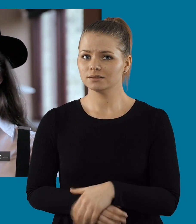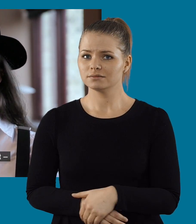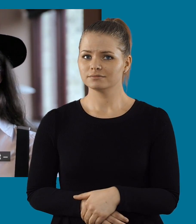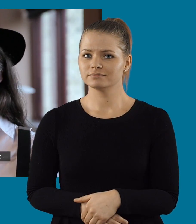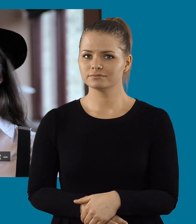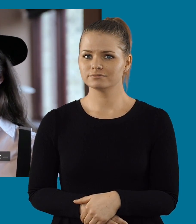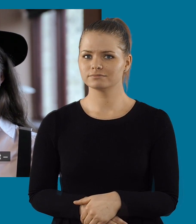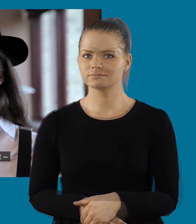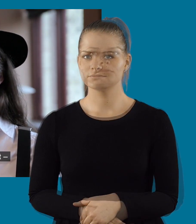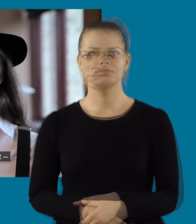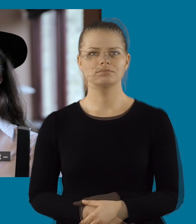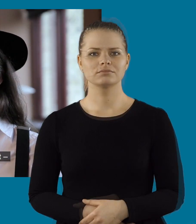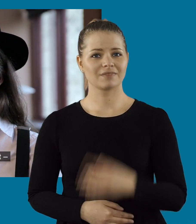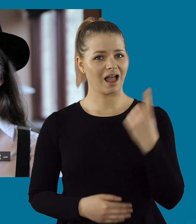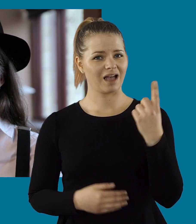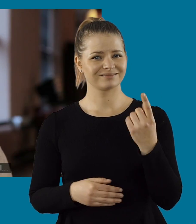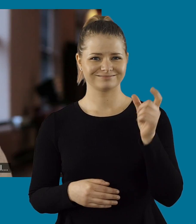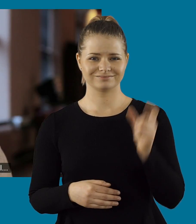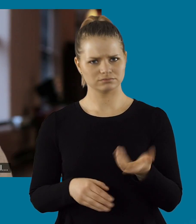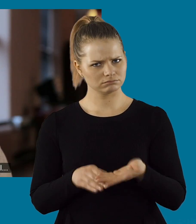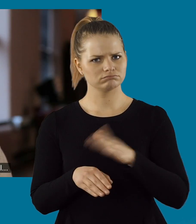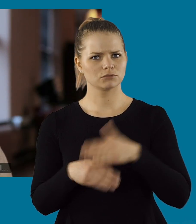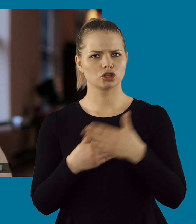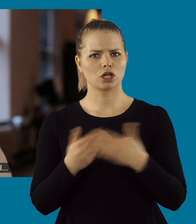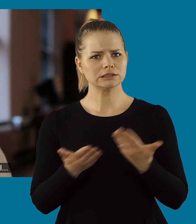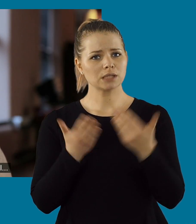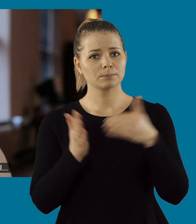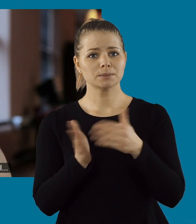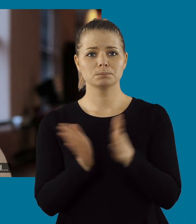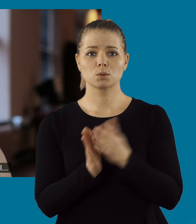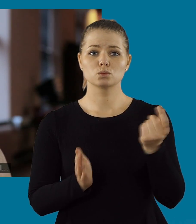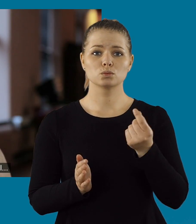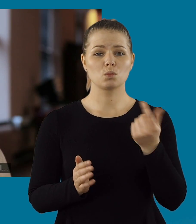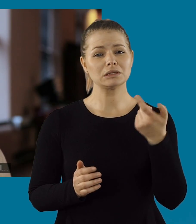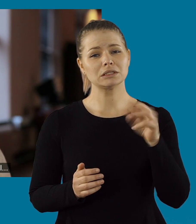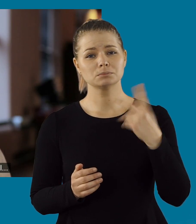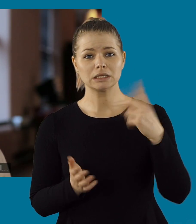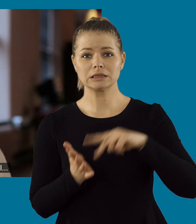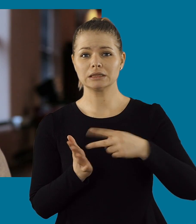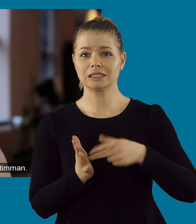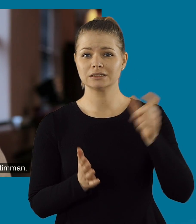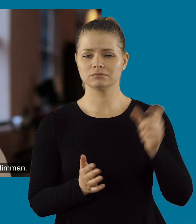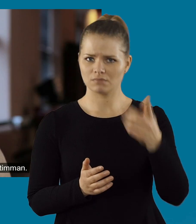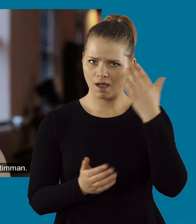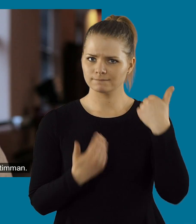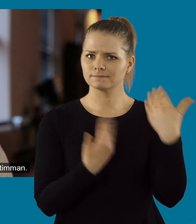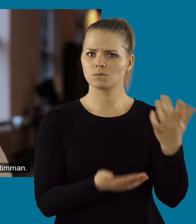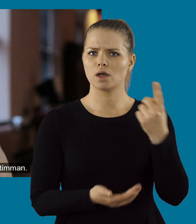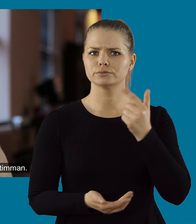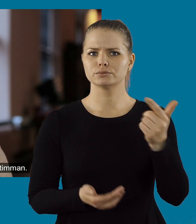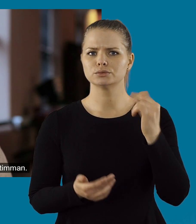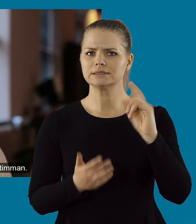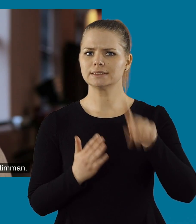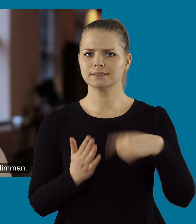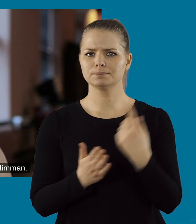tillgänglighet. är en väldigt stor del i tillgänglighet. En dataperson som ska hjälpa till med någonting, en tekniker, kan